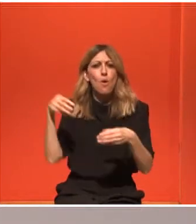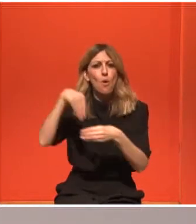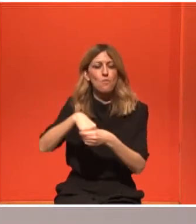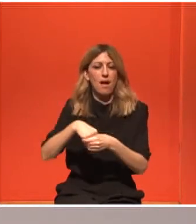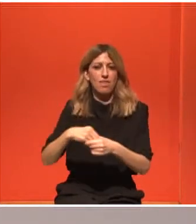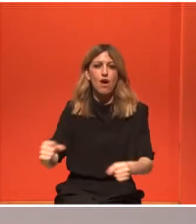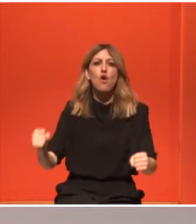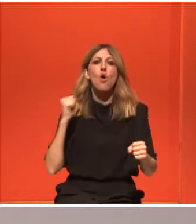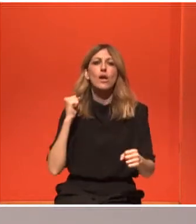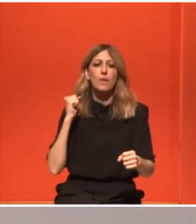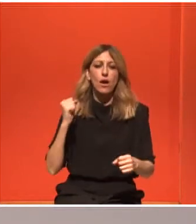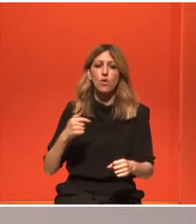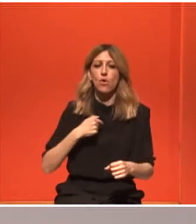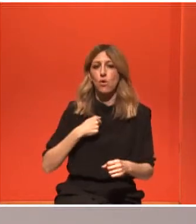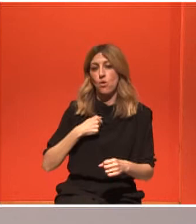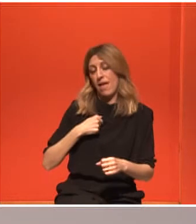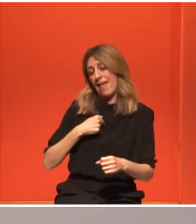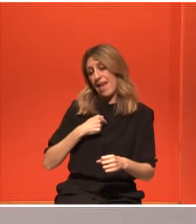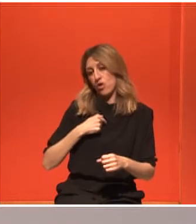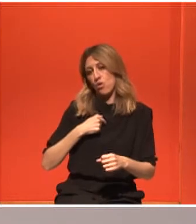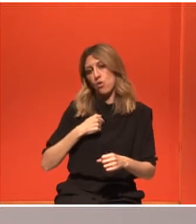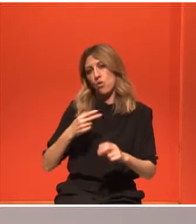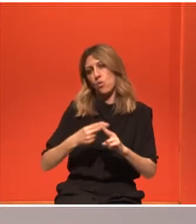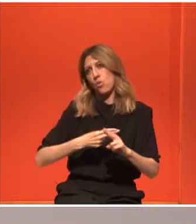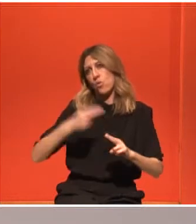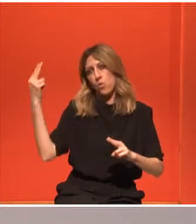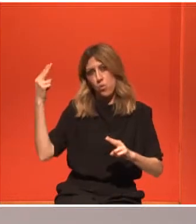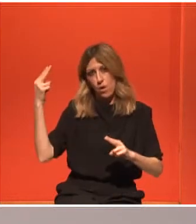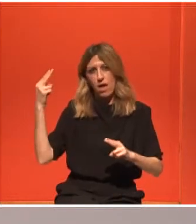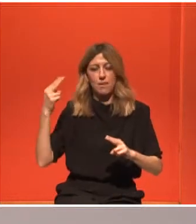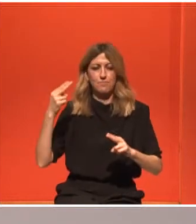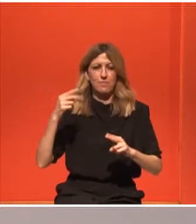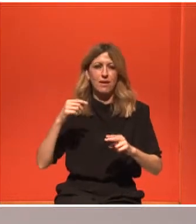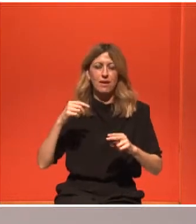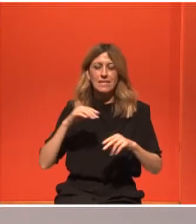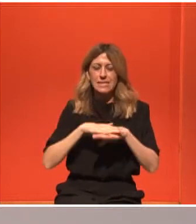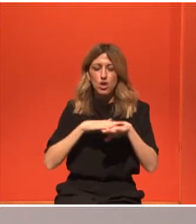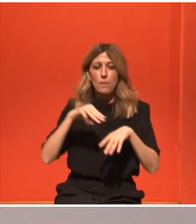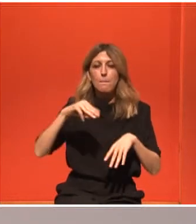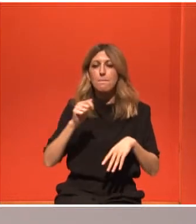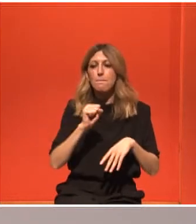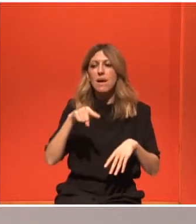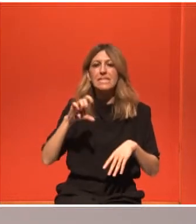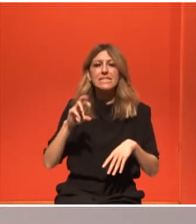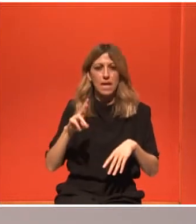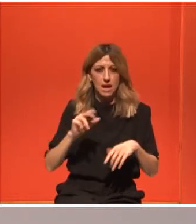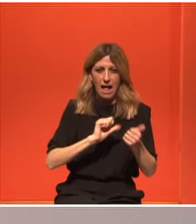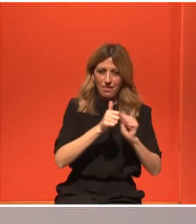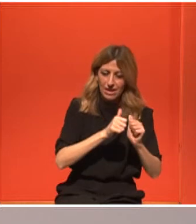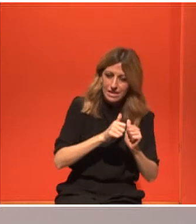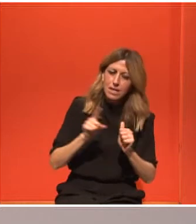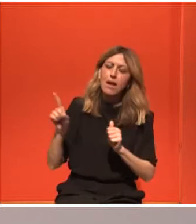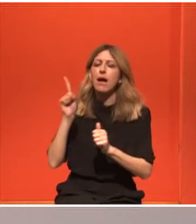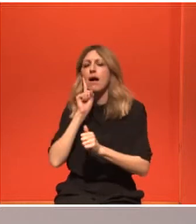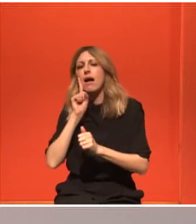αθλήτρια του Βόλε και εγώ σαν μάστερ αθλήτρια. Λοιπόν, είχα μια μητέρα η οποία είχε διαγνωστεί στα 38 της